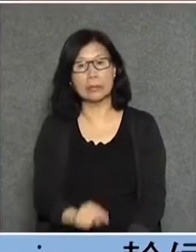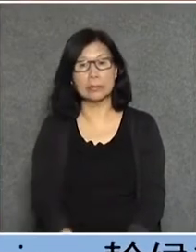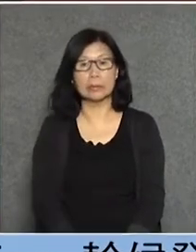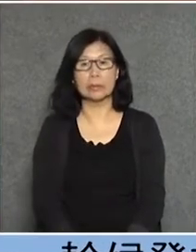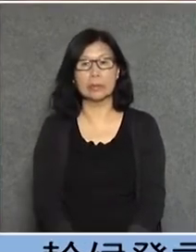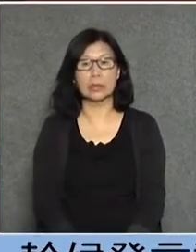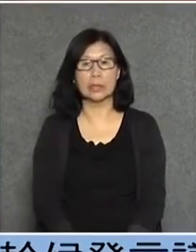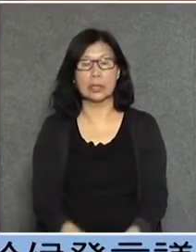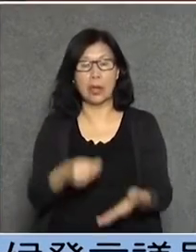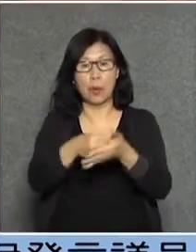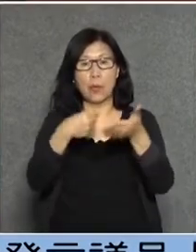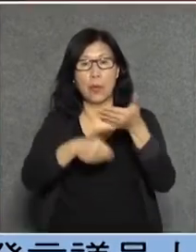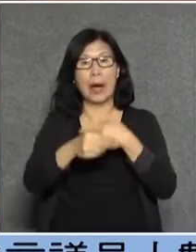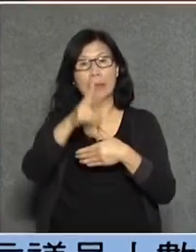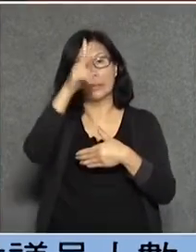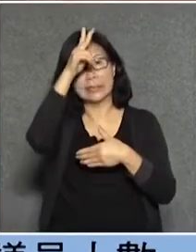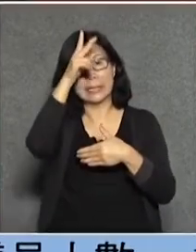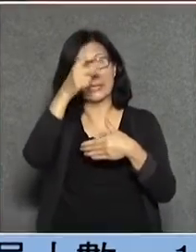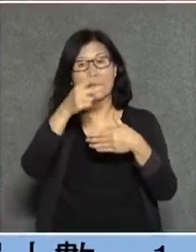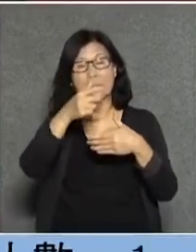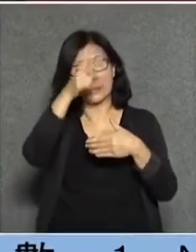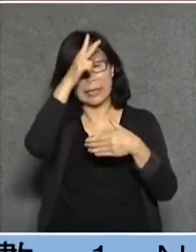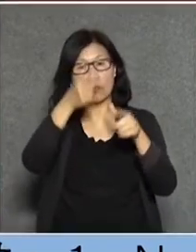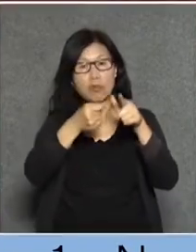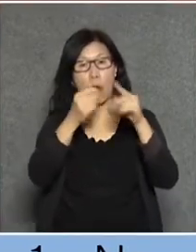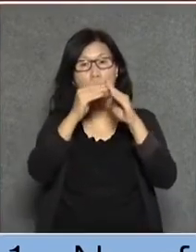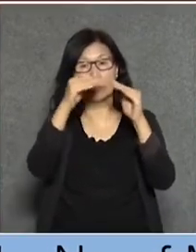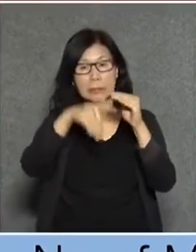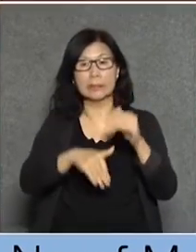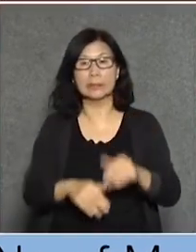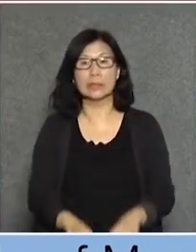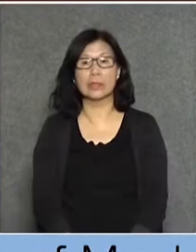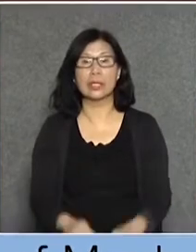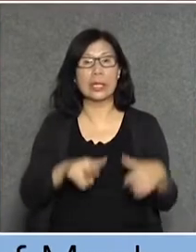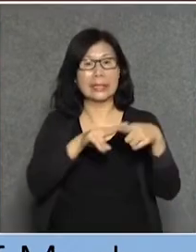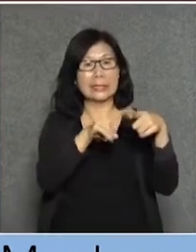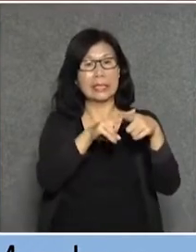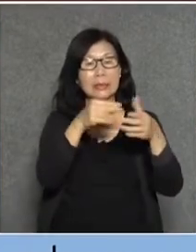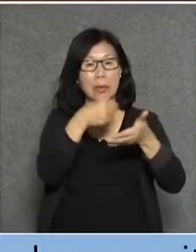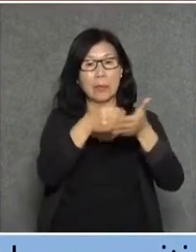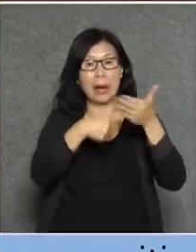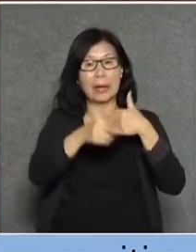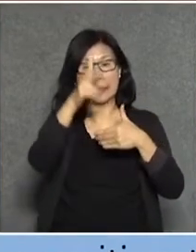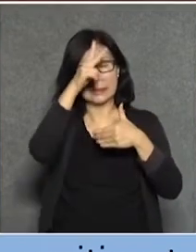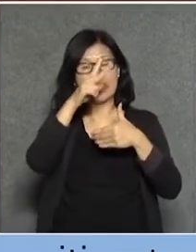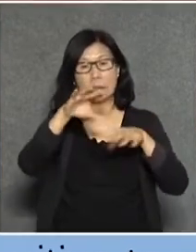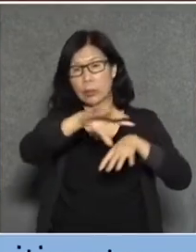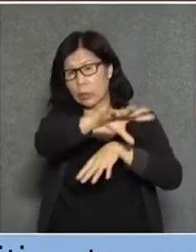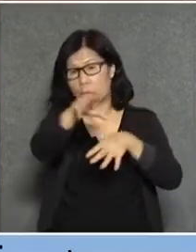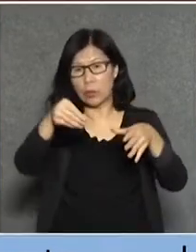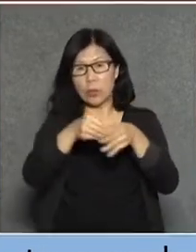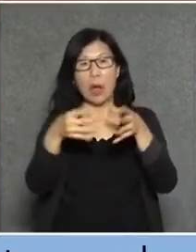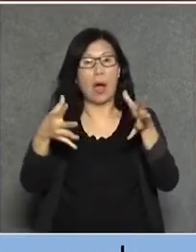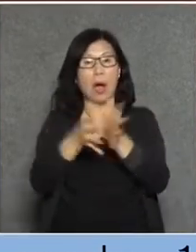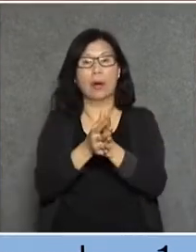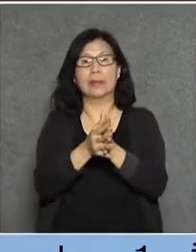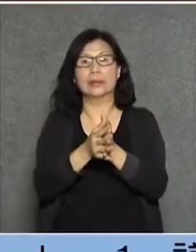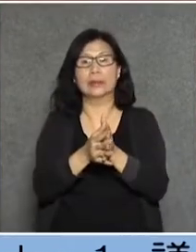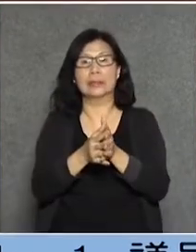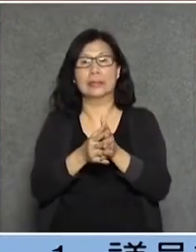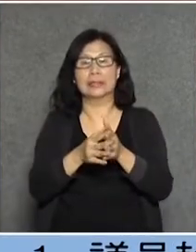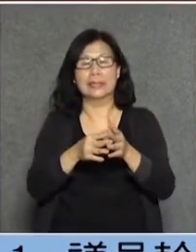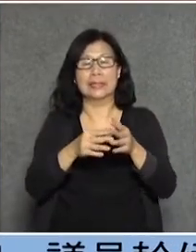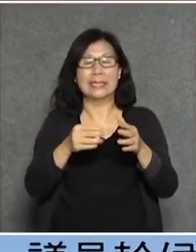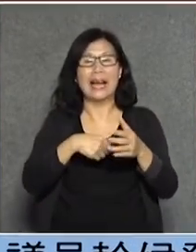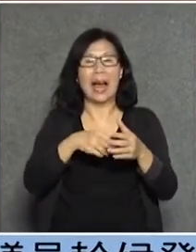出售公屋也是的最初出售公屋最初要推出售公屋就做了那幫大維修大維修基金